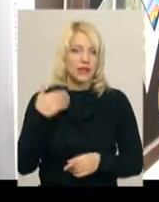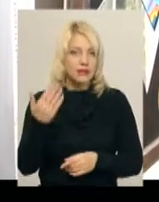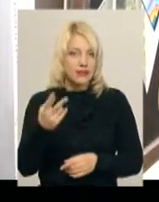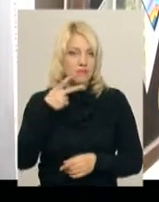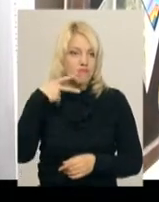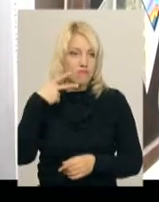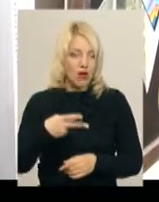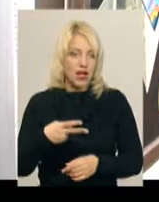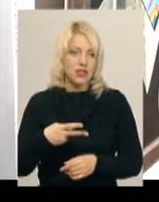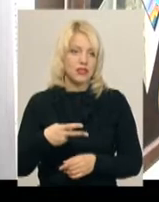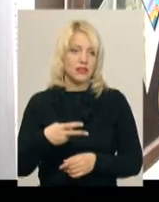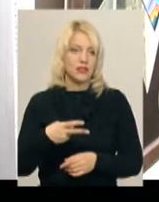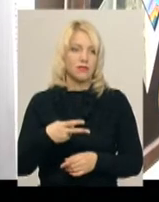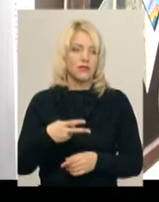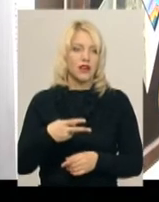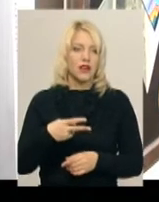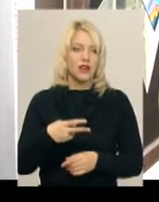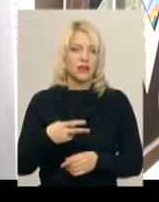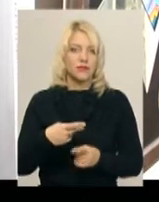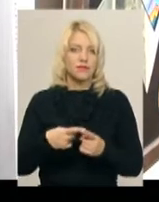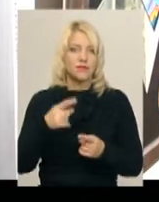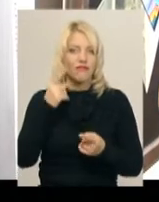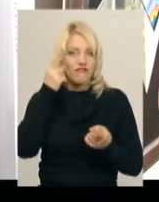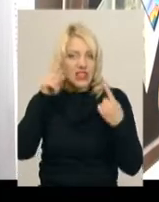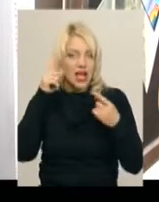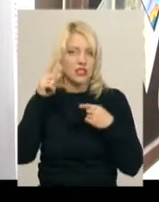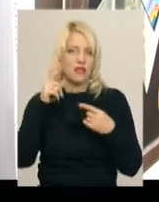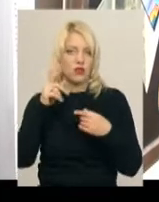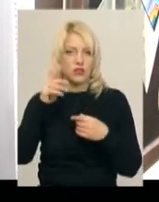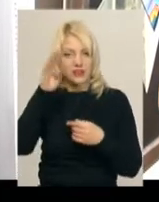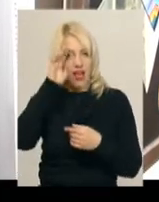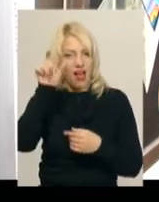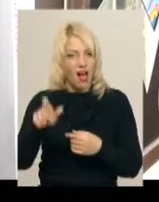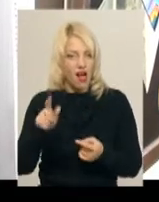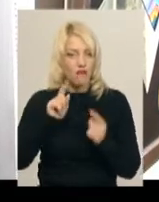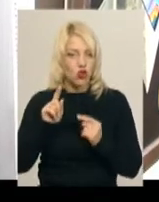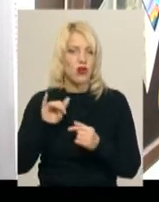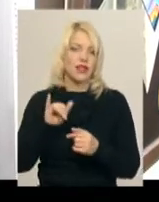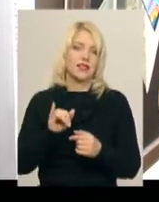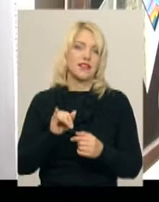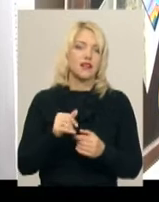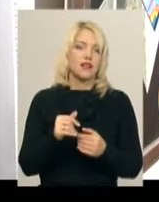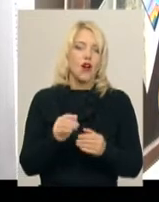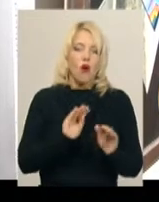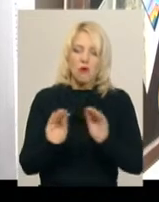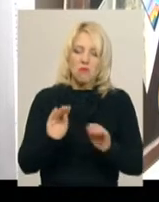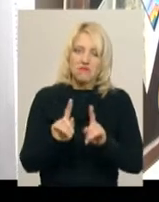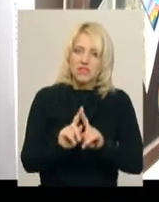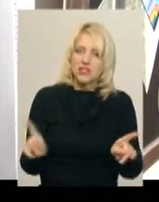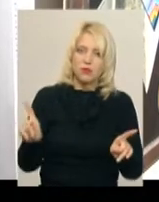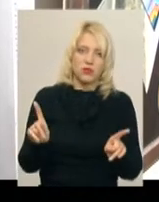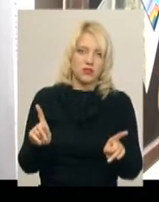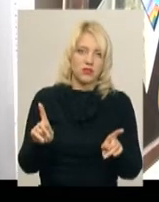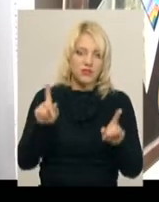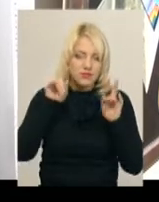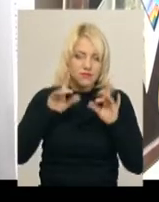винахідливість автора. І композиції дещо несподівані, оригінальні.